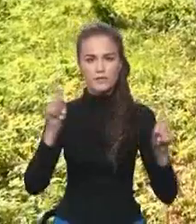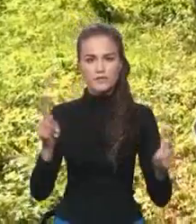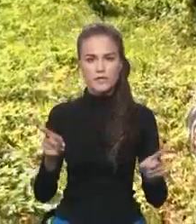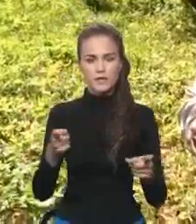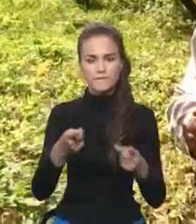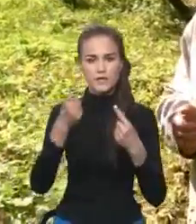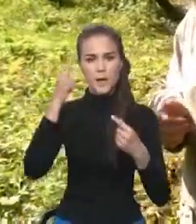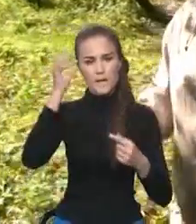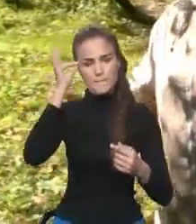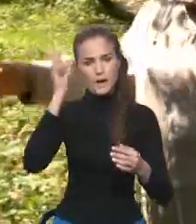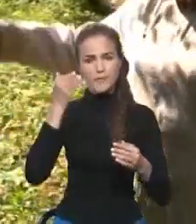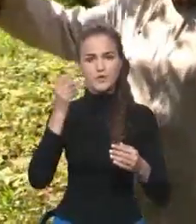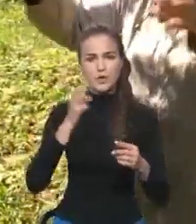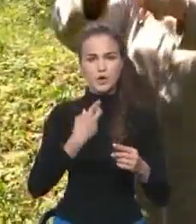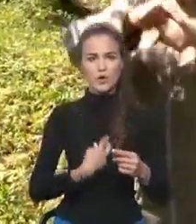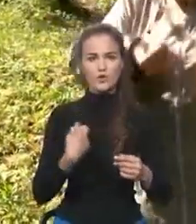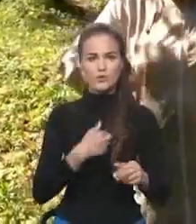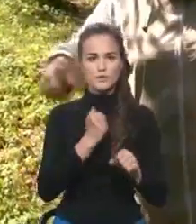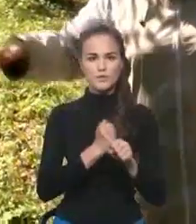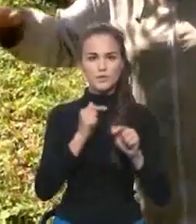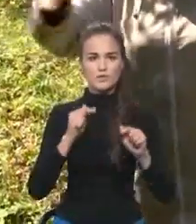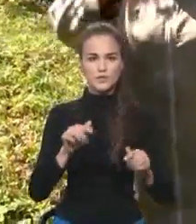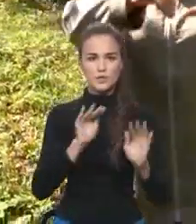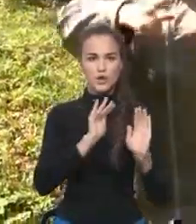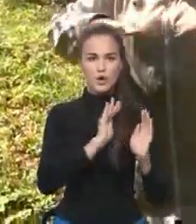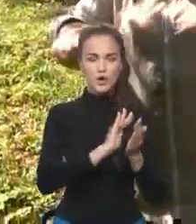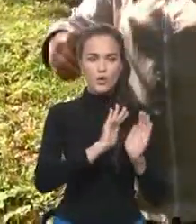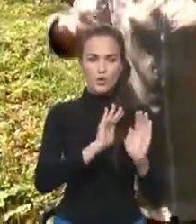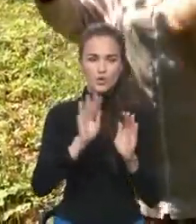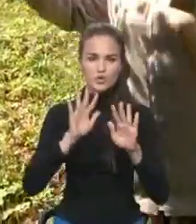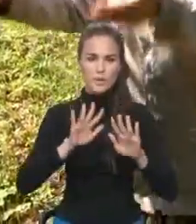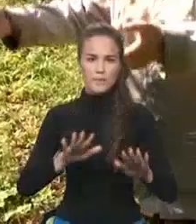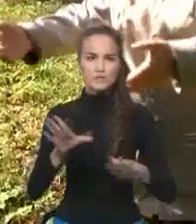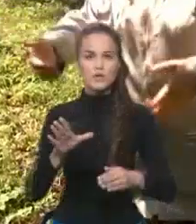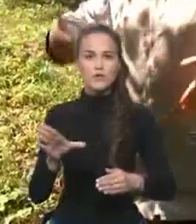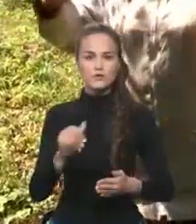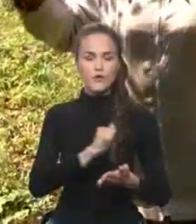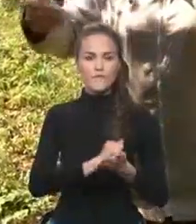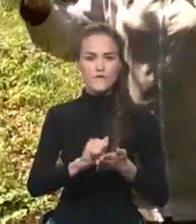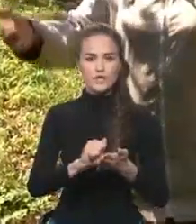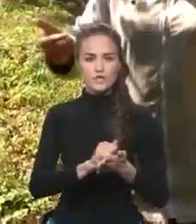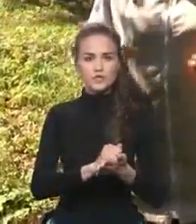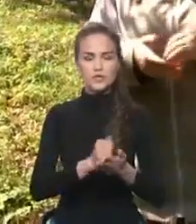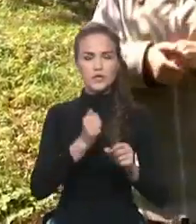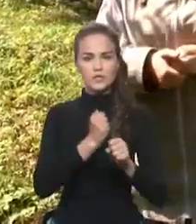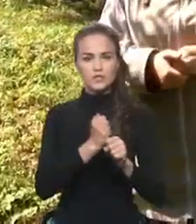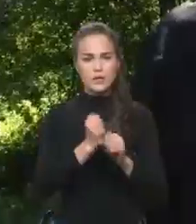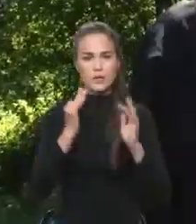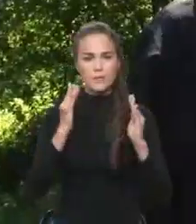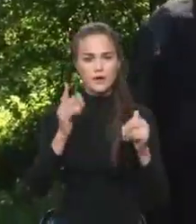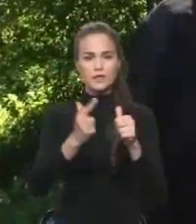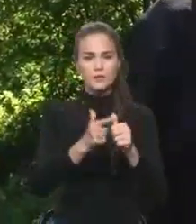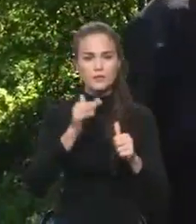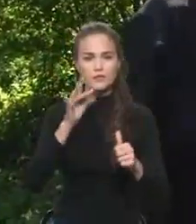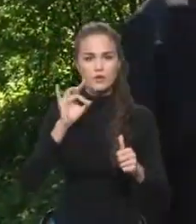восстановить память о нем И вот сделать здесь ухоженное место такое, как бы все вычистить Сделать парк имени Флоровых